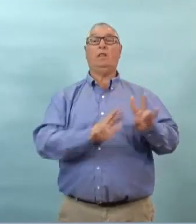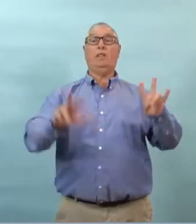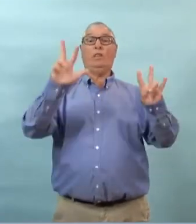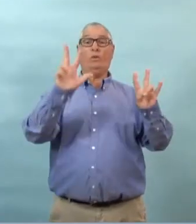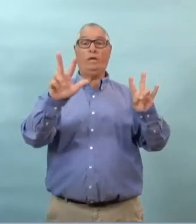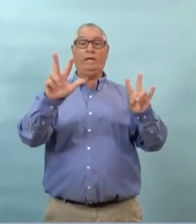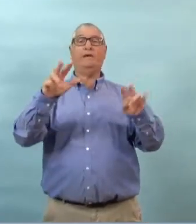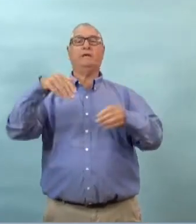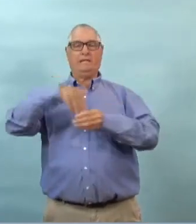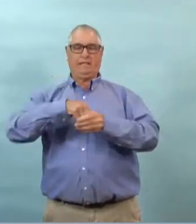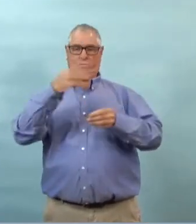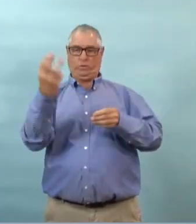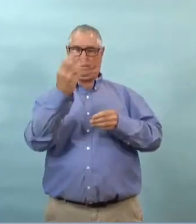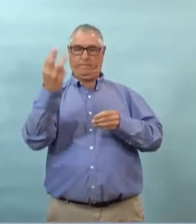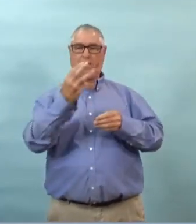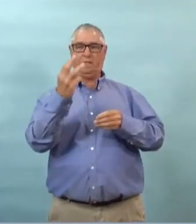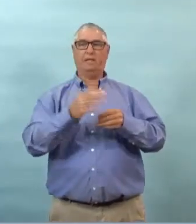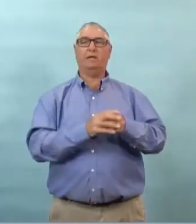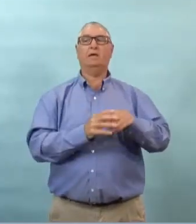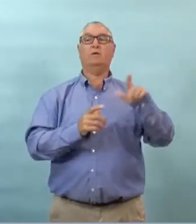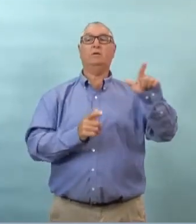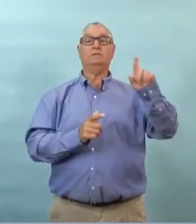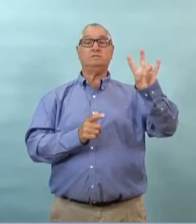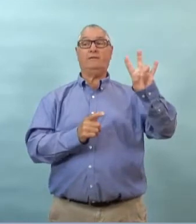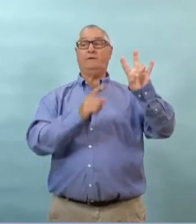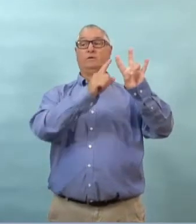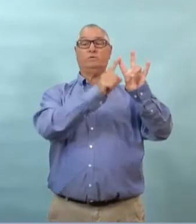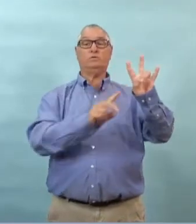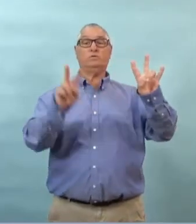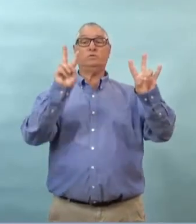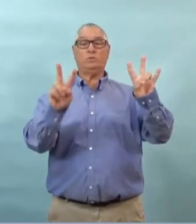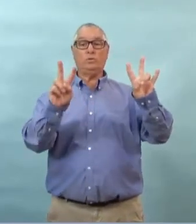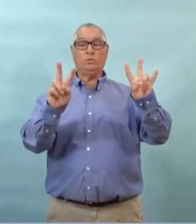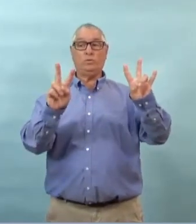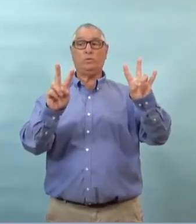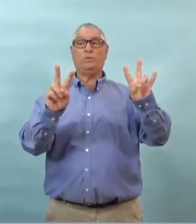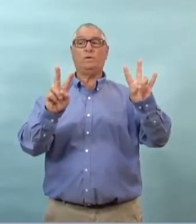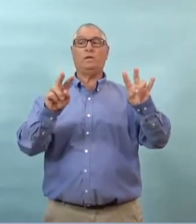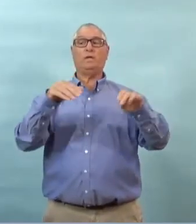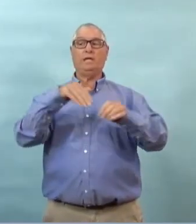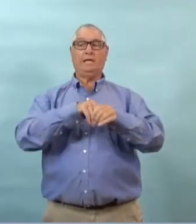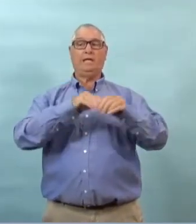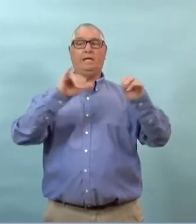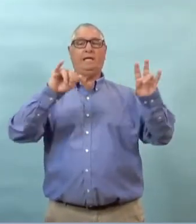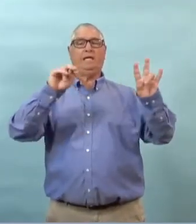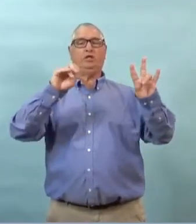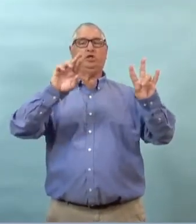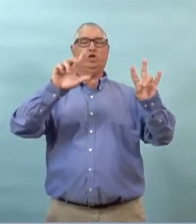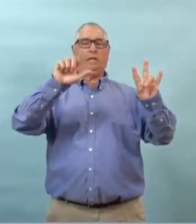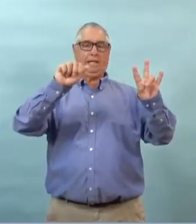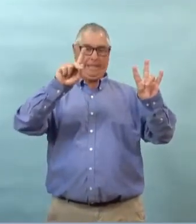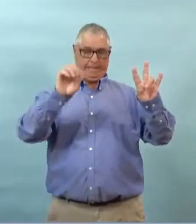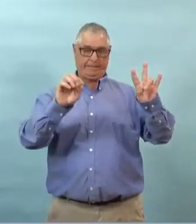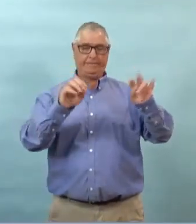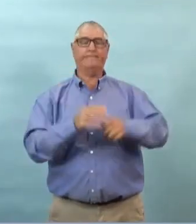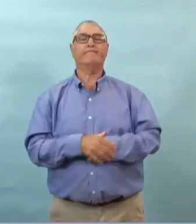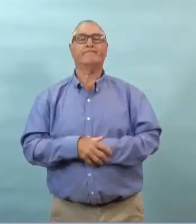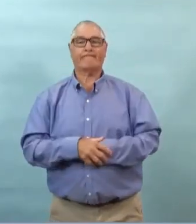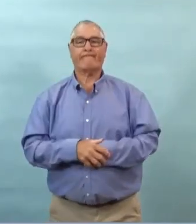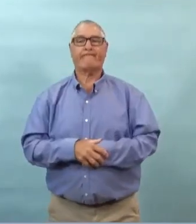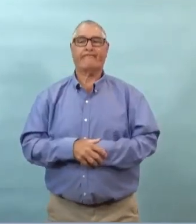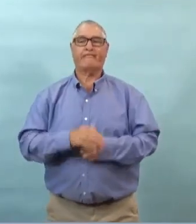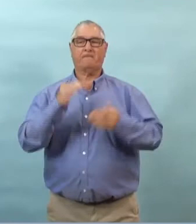sanitaire de winnipeg et deux étaient dans la région d'entre les lacs région de l'est un des cas